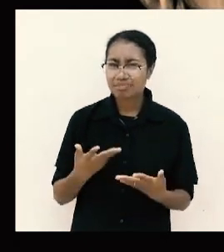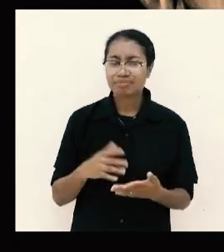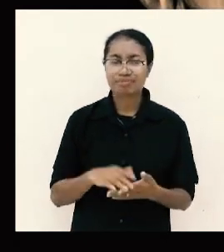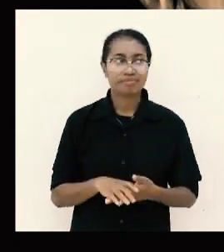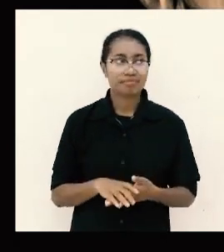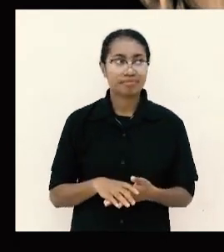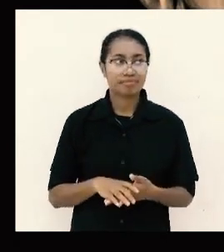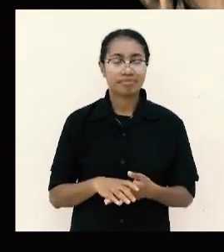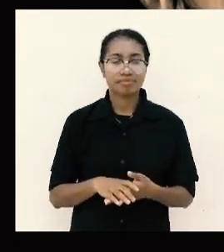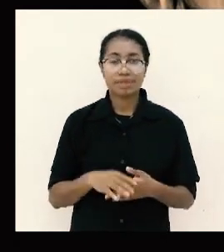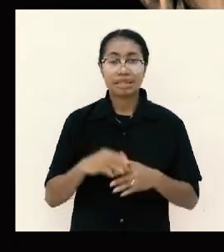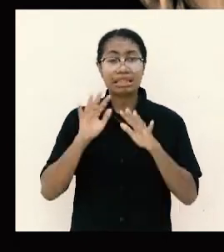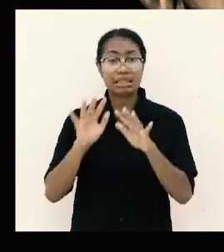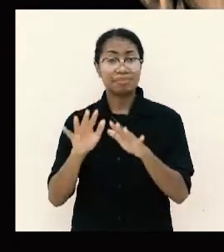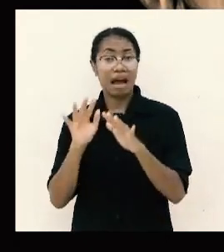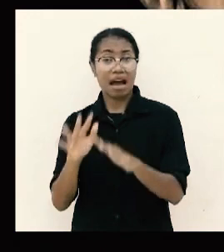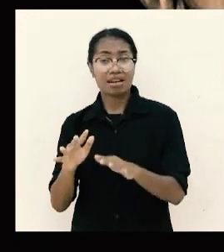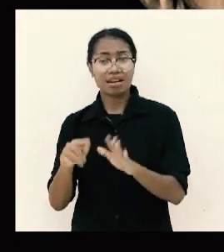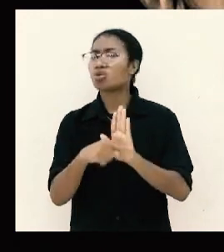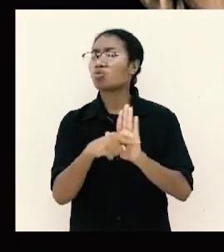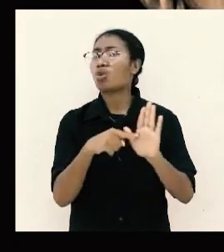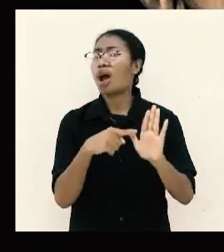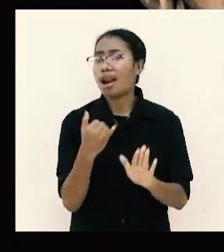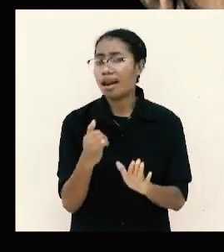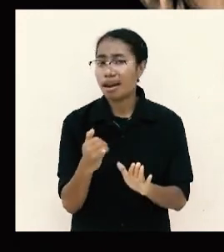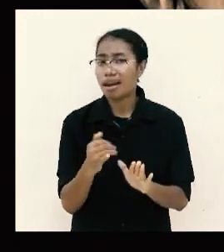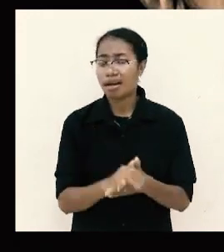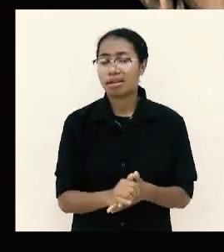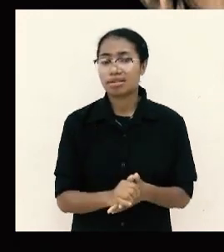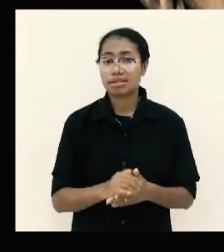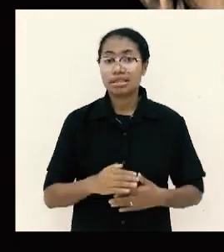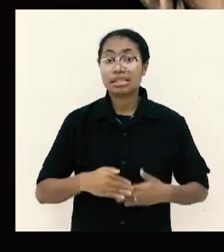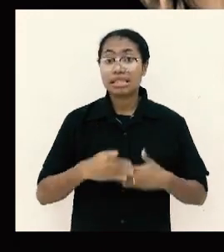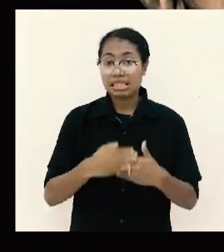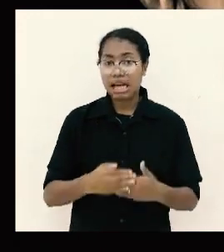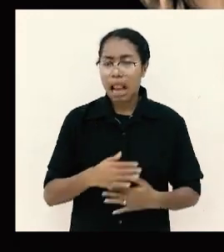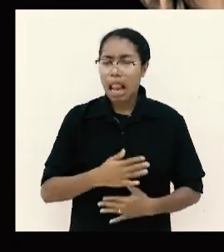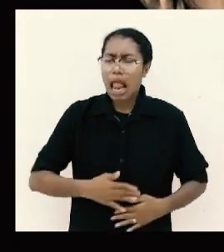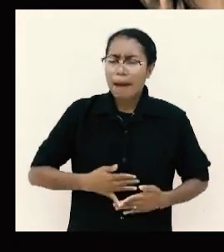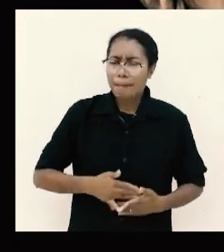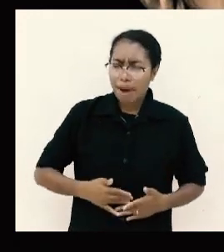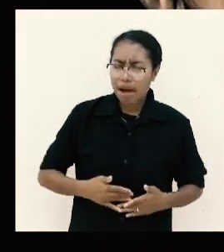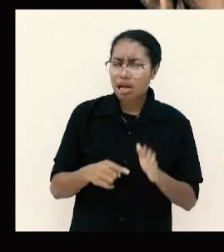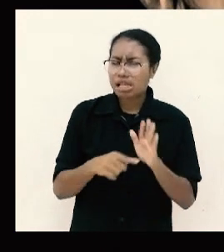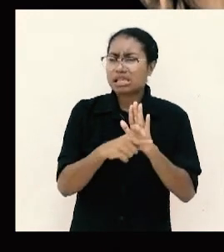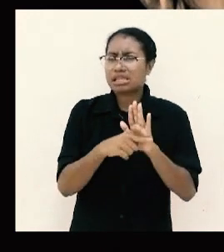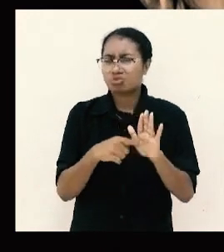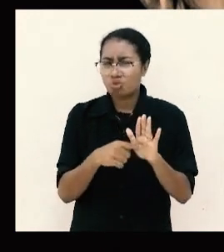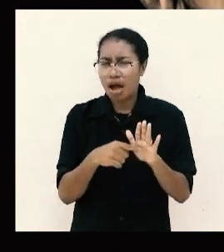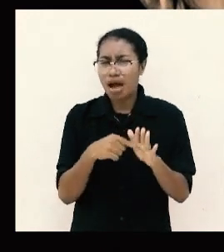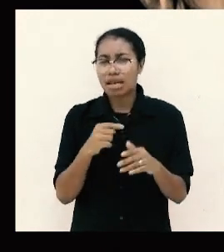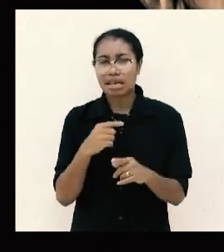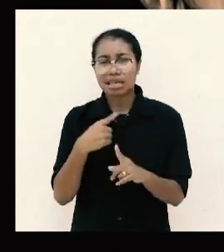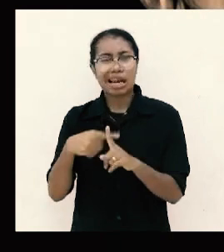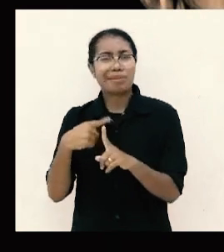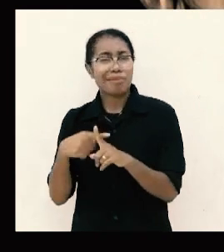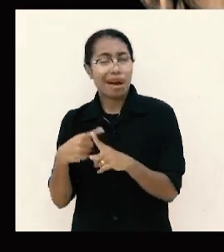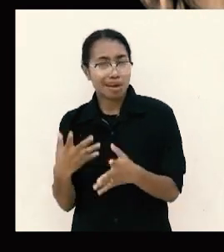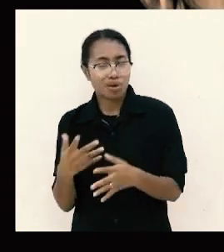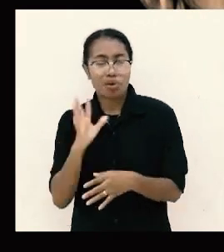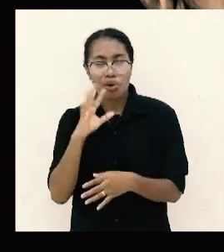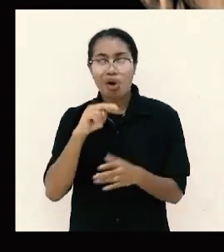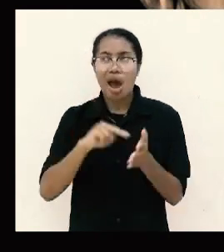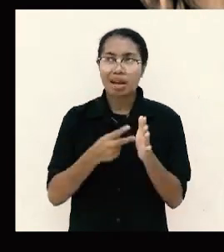kelimpahan kekurangan kenyang lapar kelimpahan kekurangan itu berarti kadang-kadang kenyang